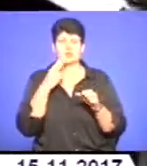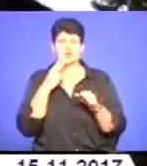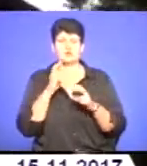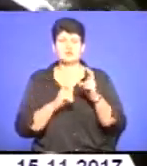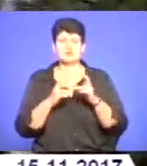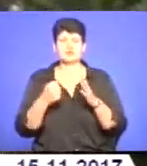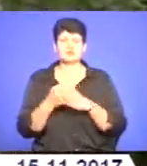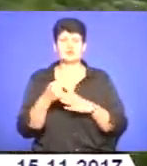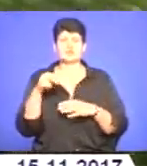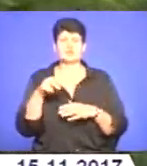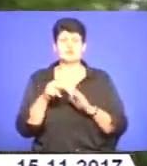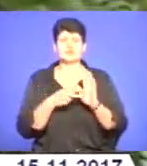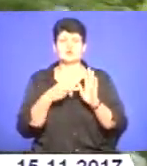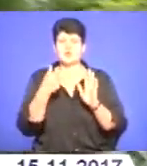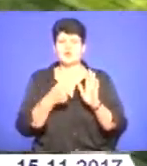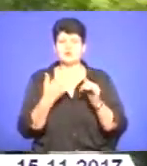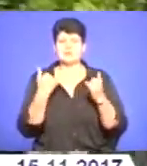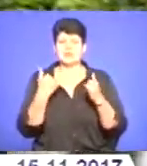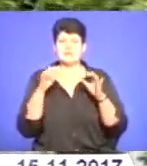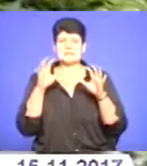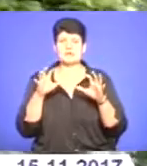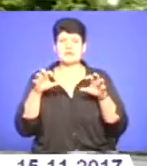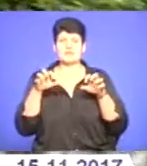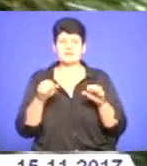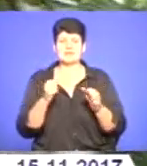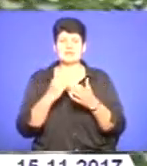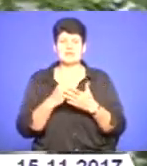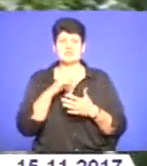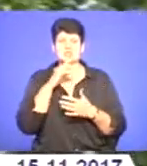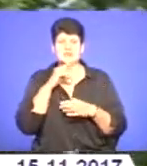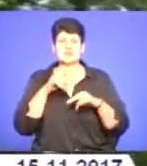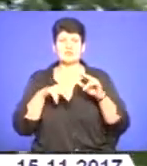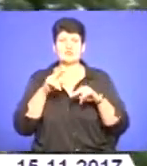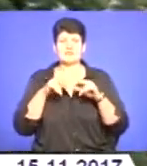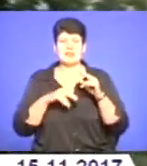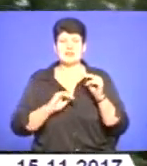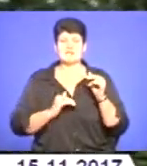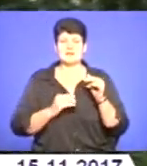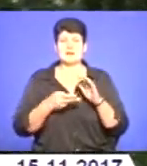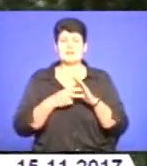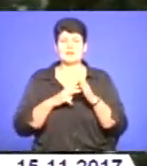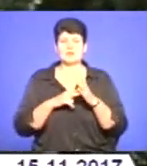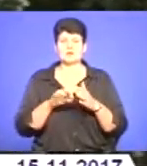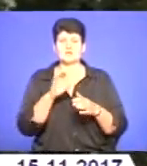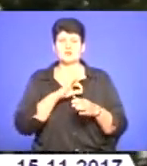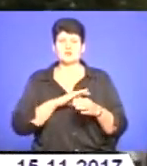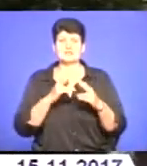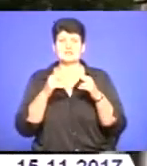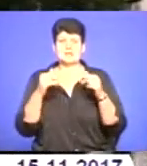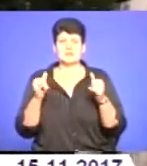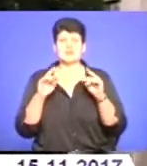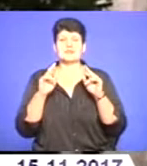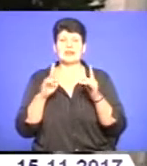2007 року. Зараз її законним власником є чернівецька будівельна фірма, яка планує використовувати замок як